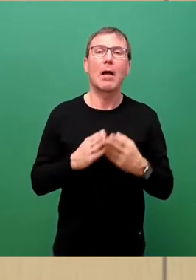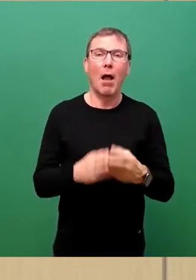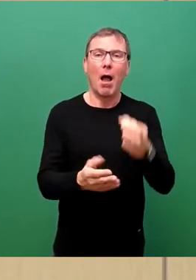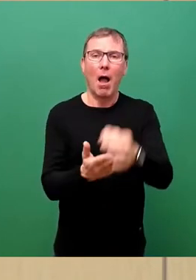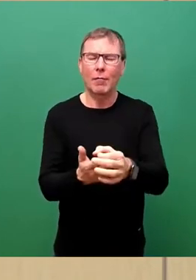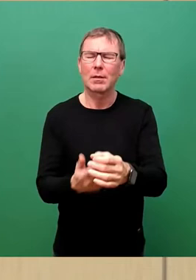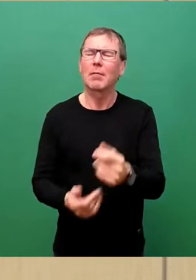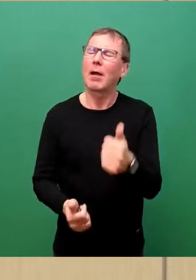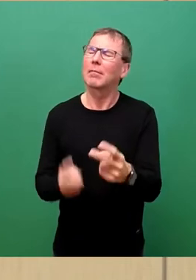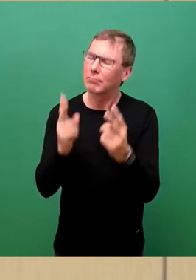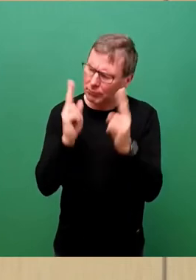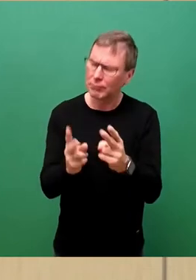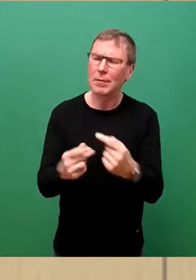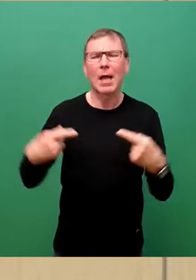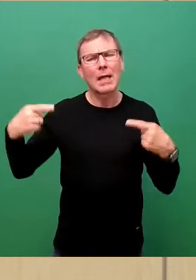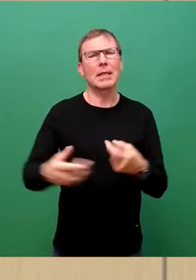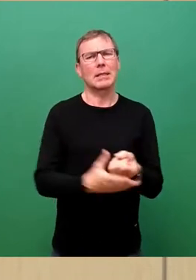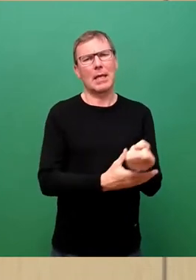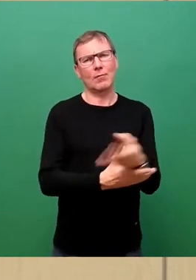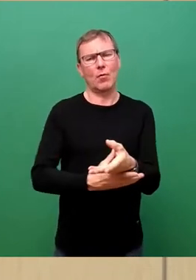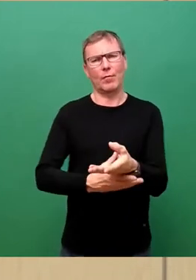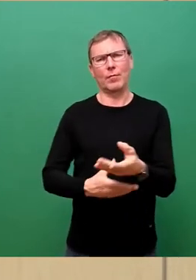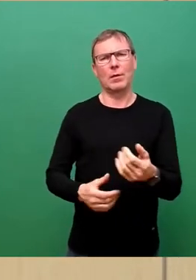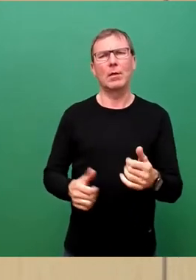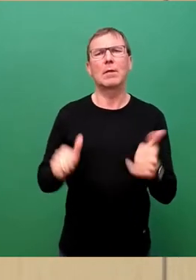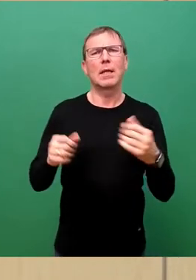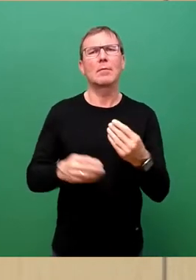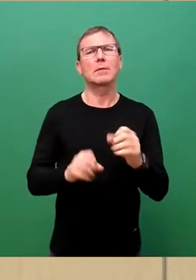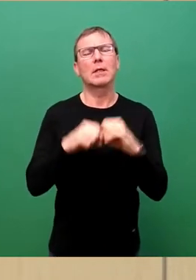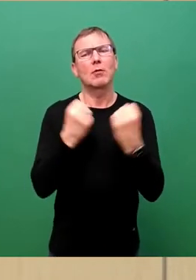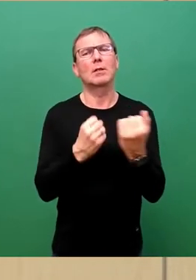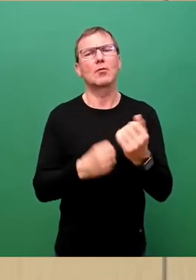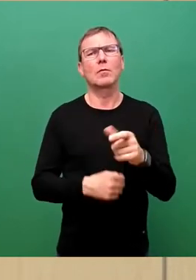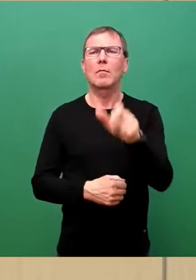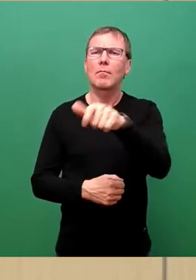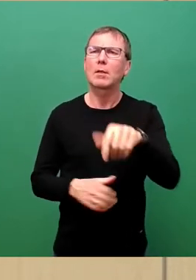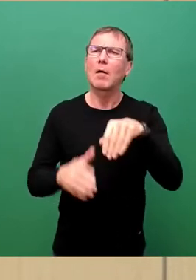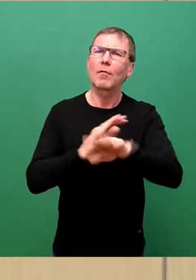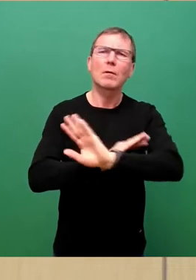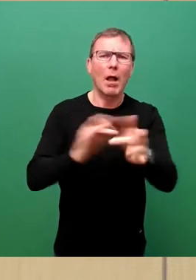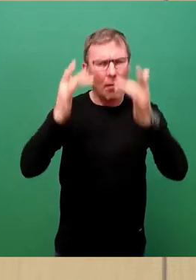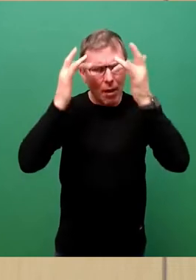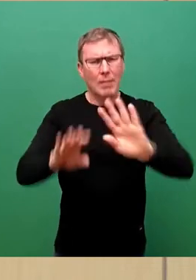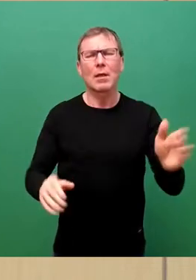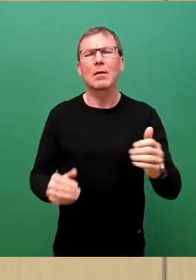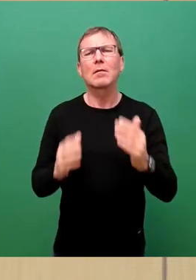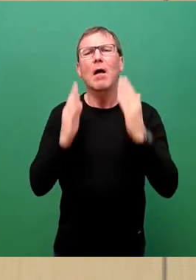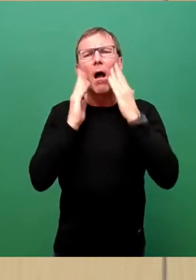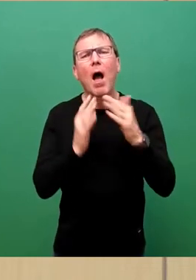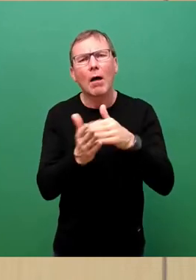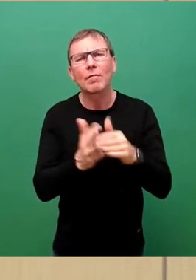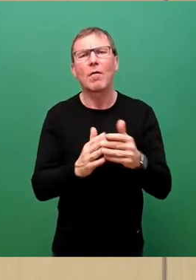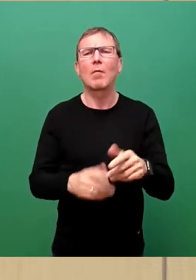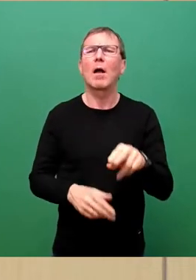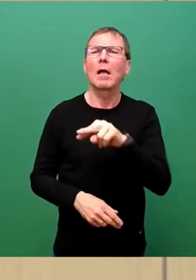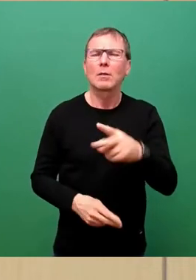Ein Signal, das die lebensbedrohliche Situation von allen Menschen auf der Flucht anerkennt. Egal welche Hautfarbe oder Nationalität sie besitzen. Eine Chance für